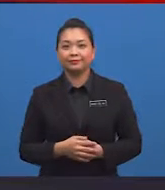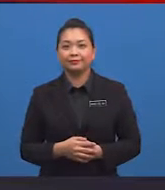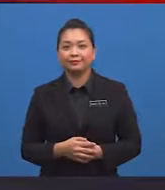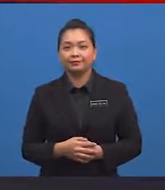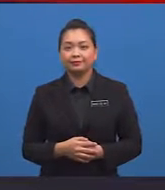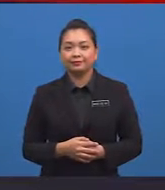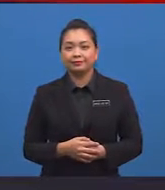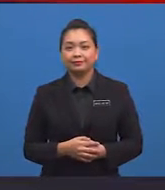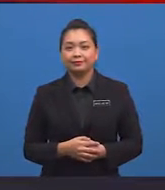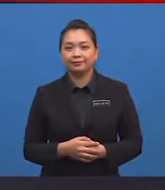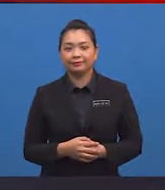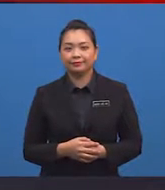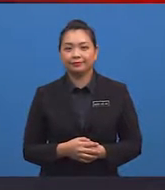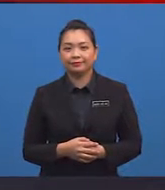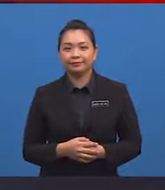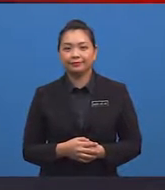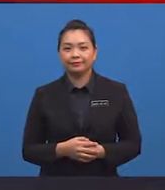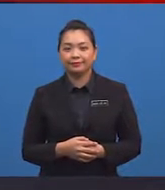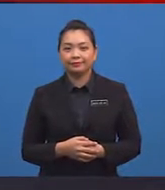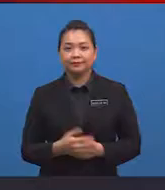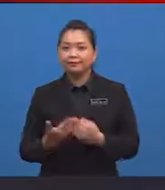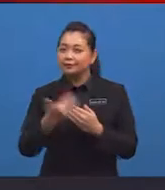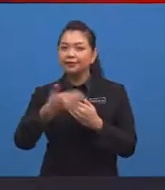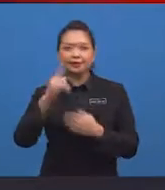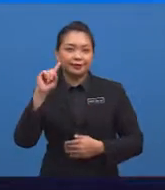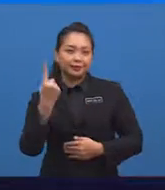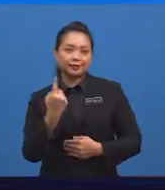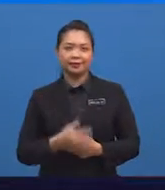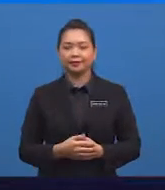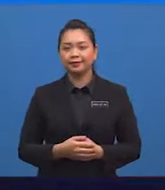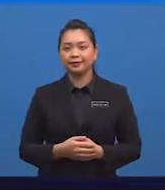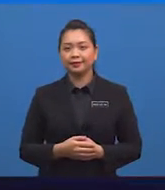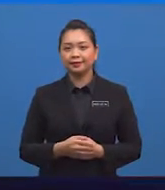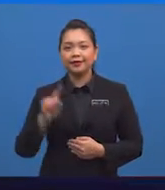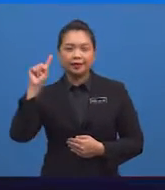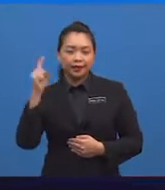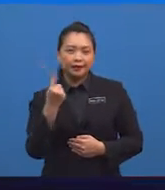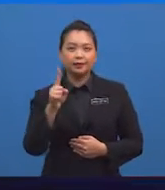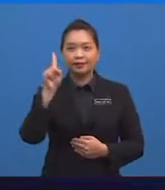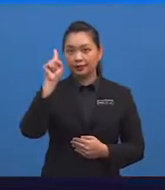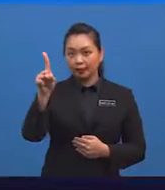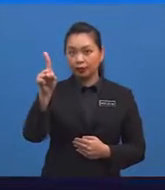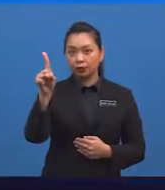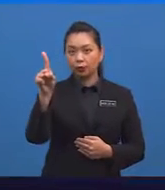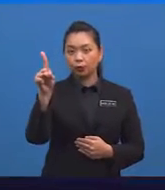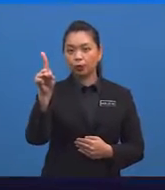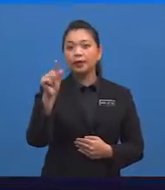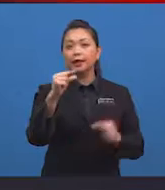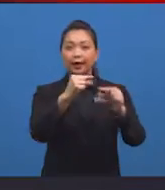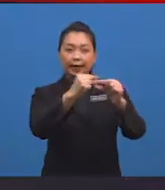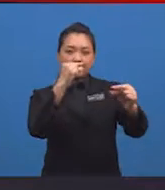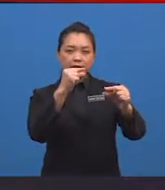Betul tu cikgu izian Senang sahaja Hanya satu garis lurus